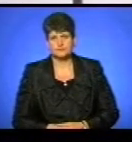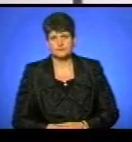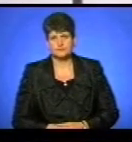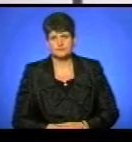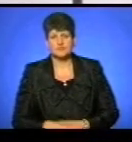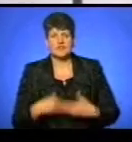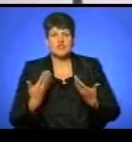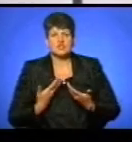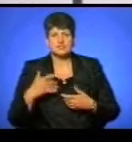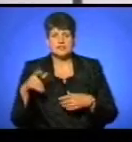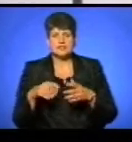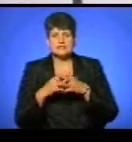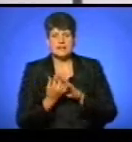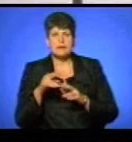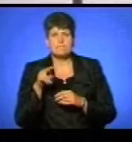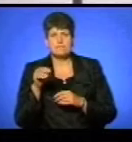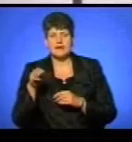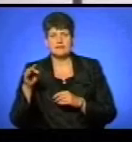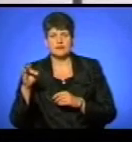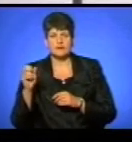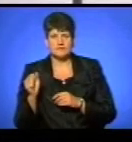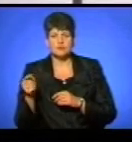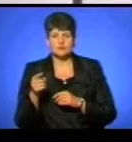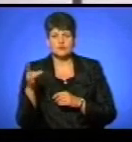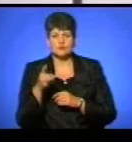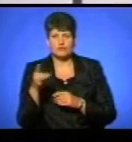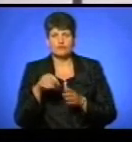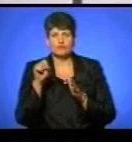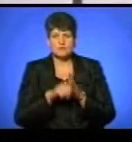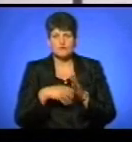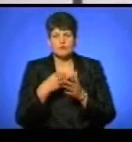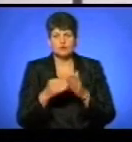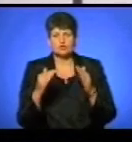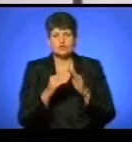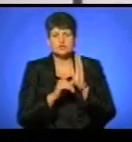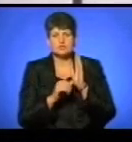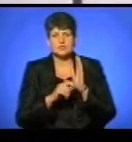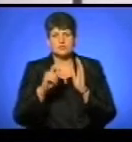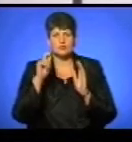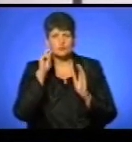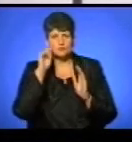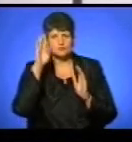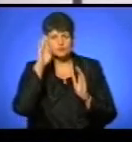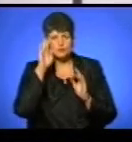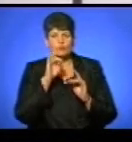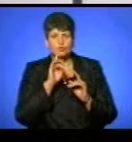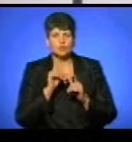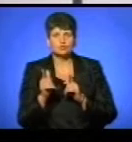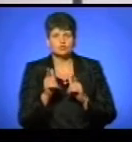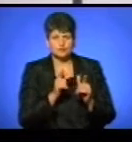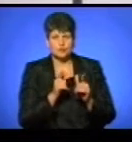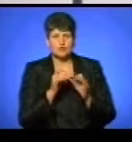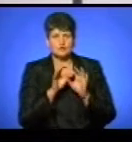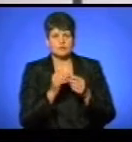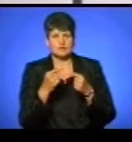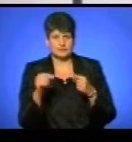Житель села Петриків Тернопільського району у своєму домі вбив 60-річного чоловіка. Поки сюжет про це готується, ми розповімо про